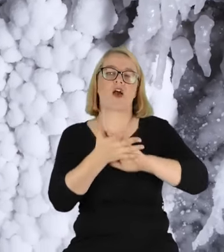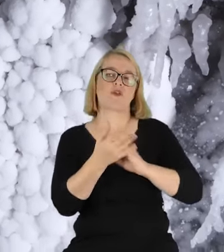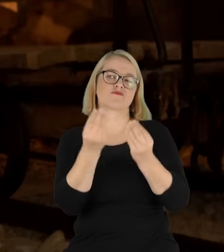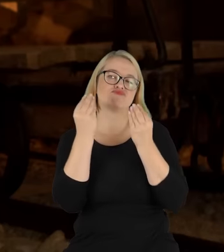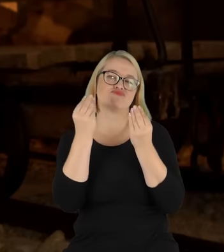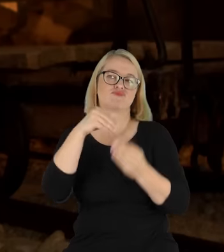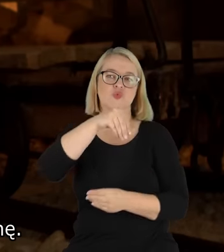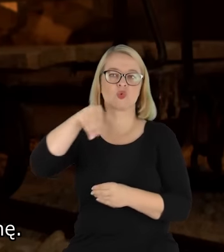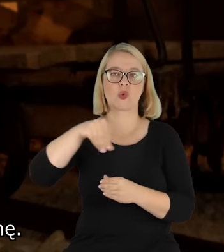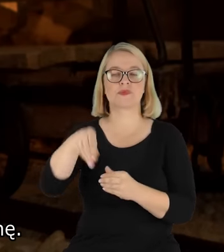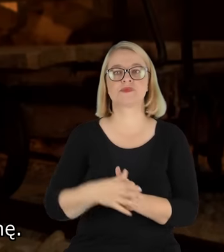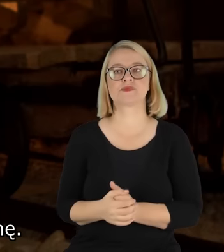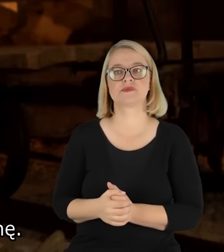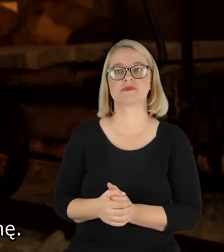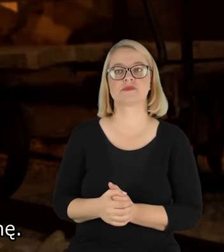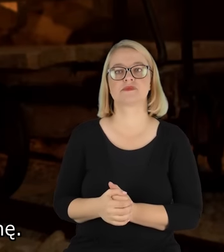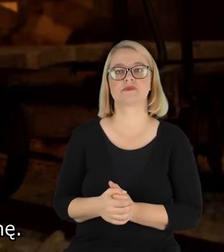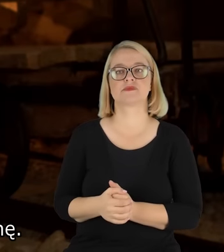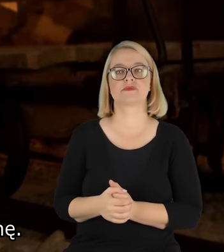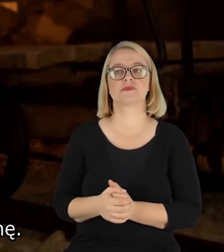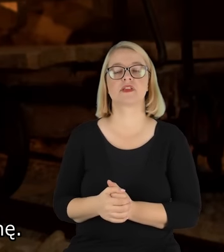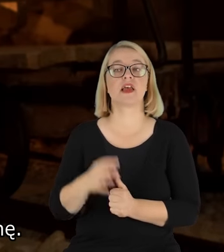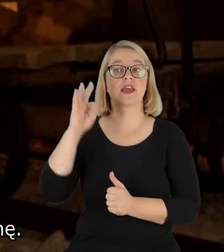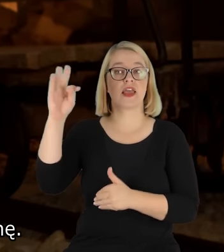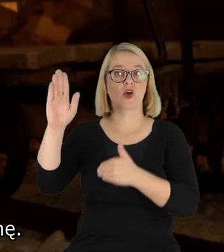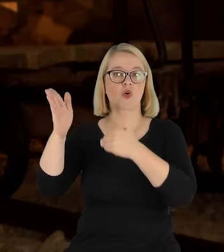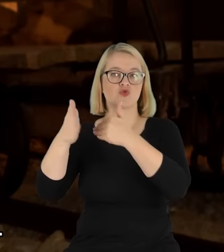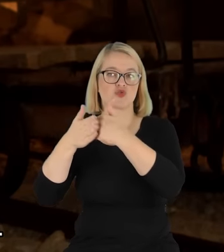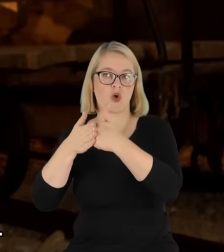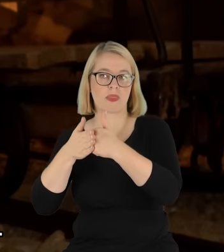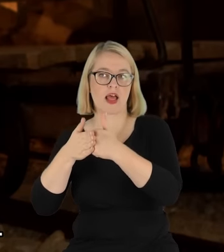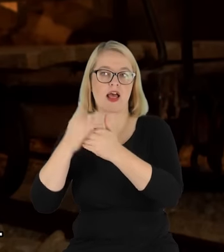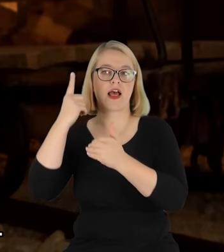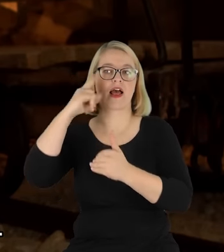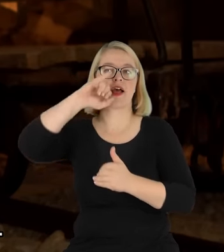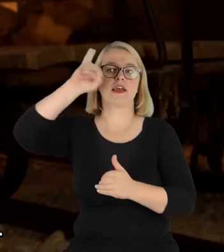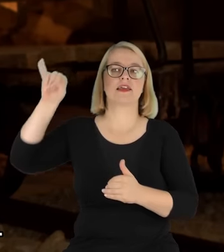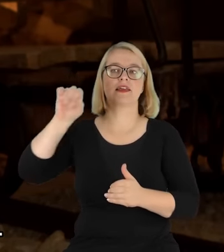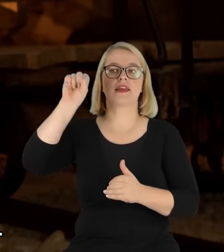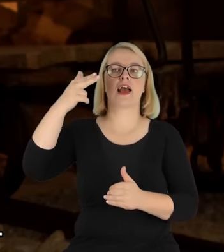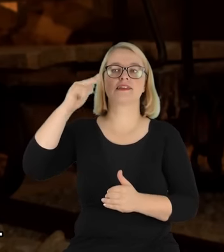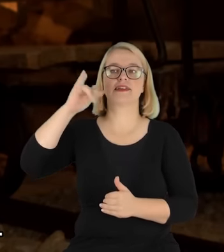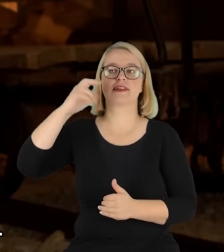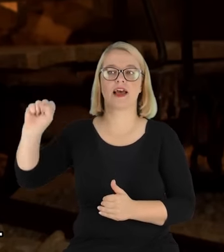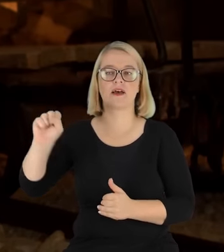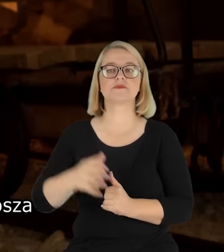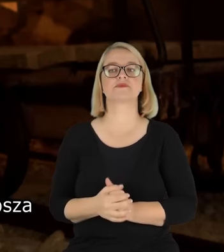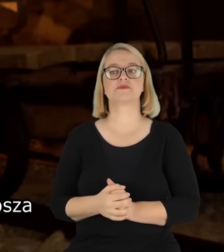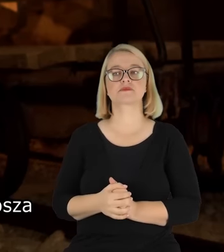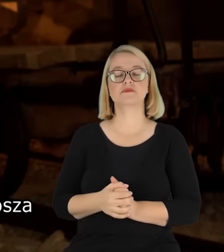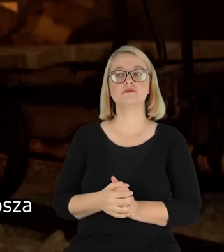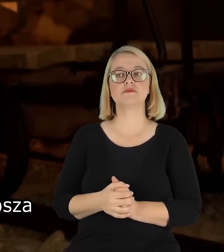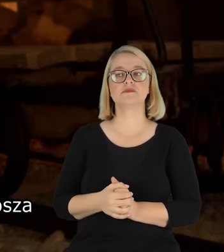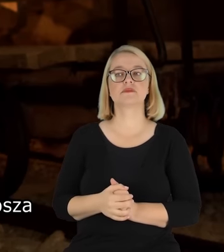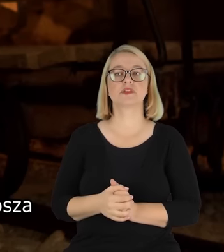solne. Mam na myśli żonę Długosza, Janinę Jancia. Potocznie mówił Długosz,